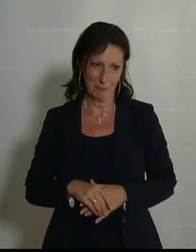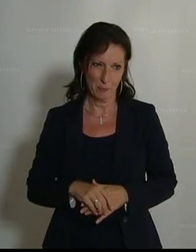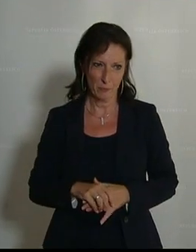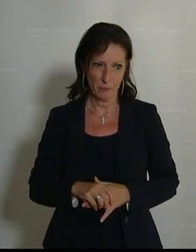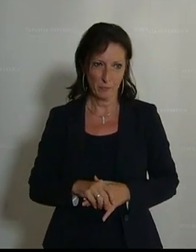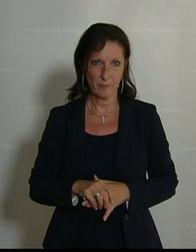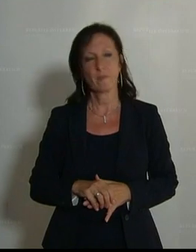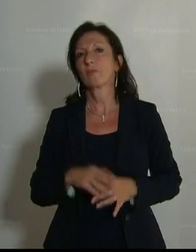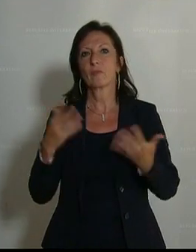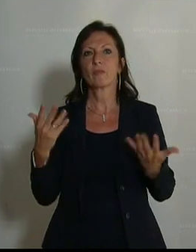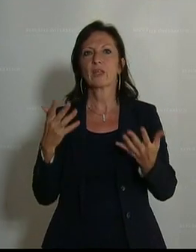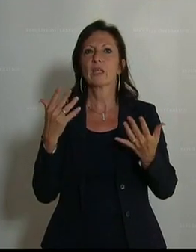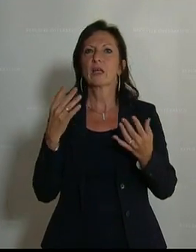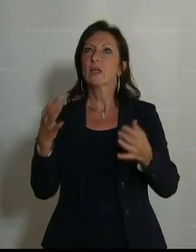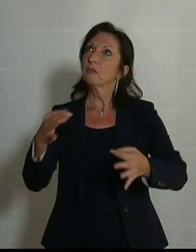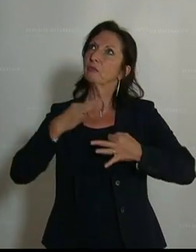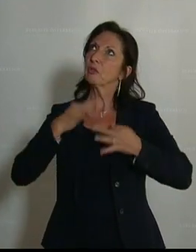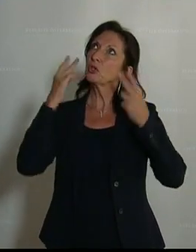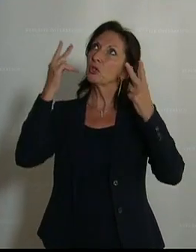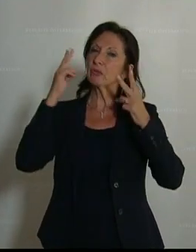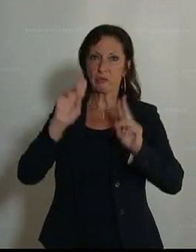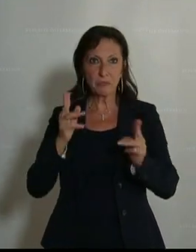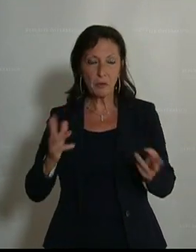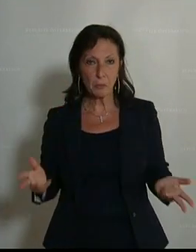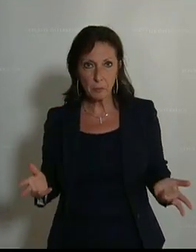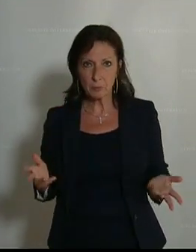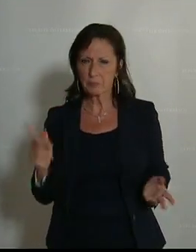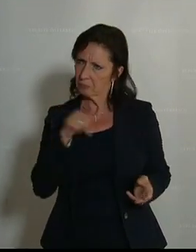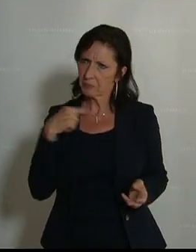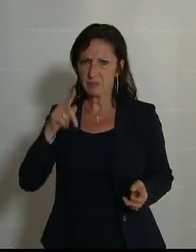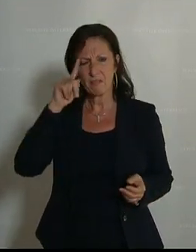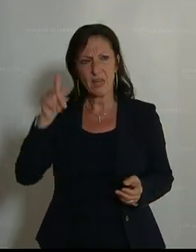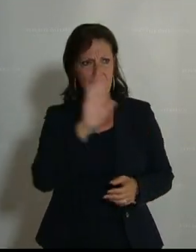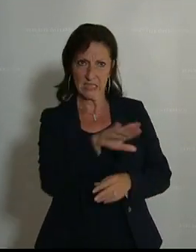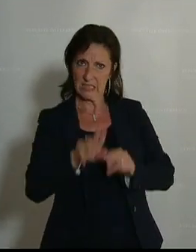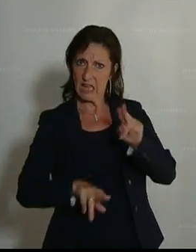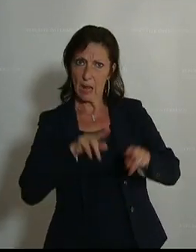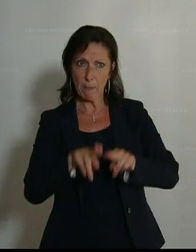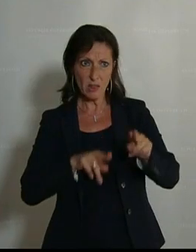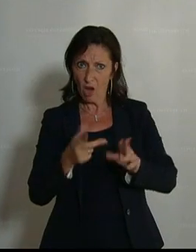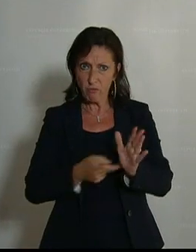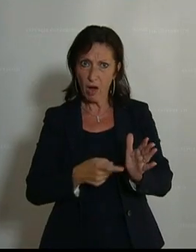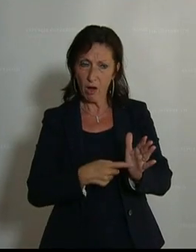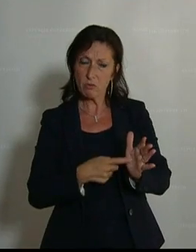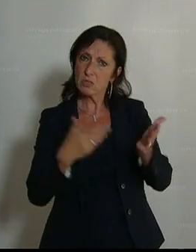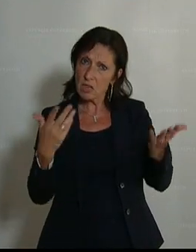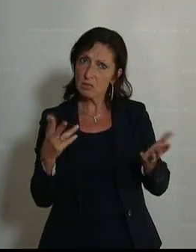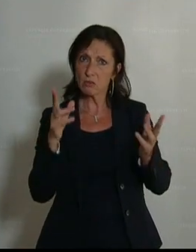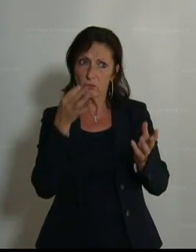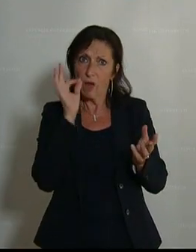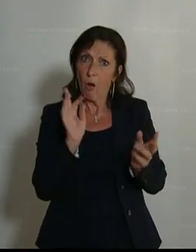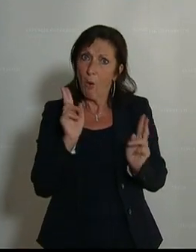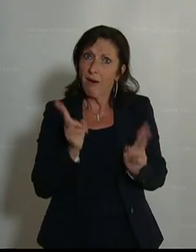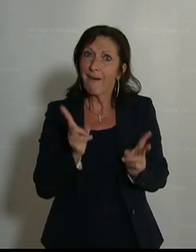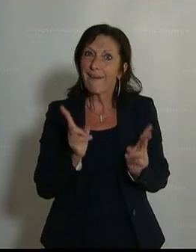Und wieso ist uns das so wichtig? Weil wir wissen, dass Kinderbetreuung eine entscheidende Voraussetzung dafür ist, dass Frauen